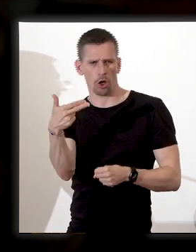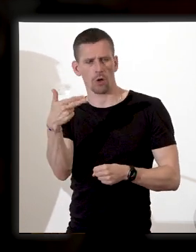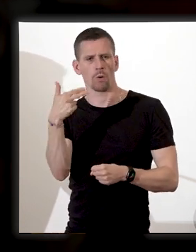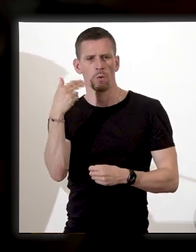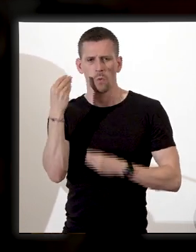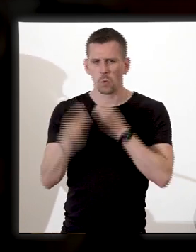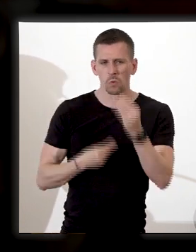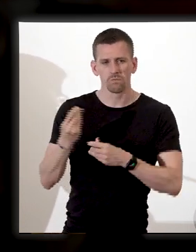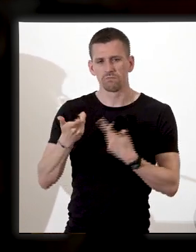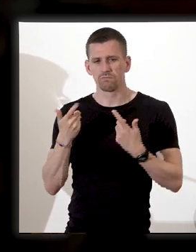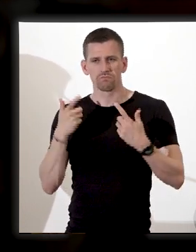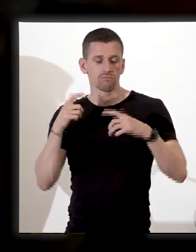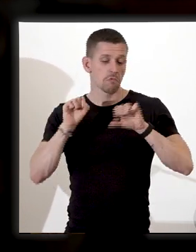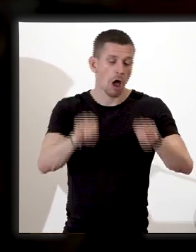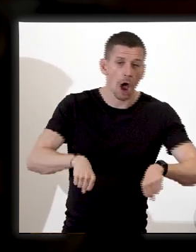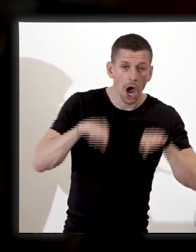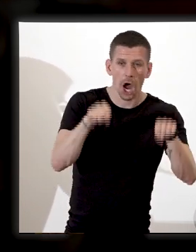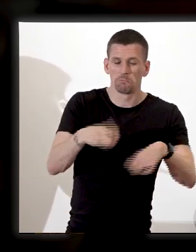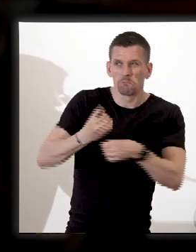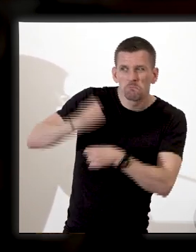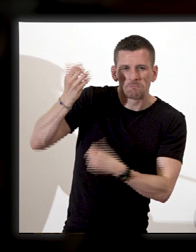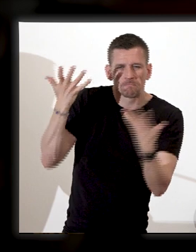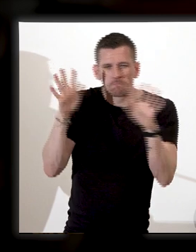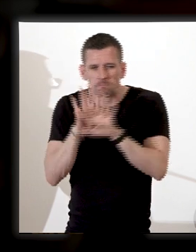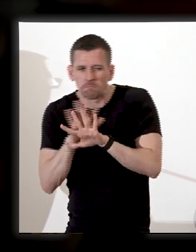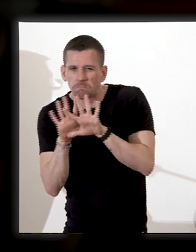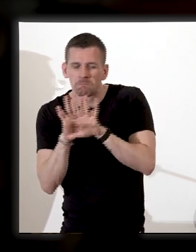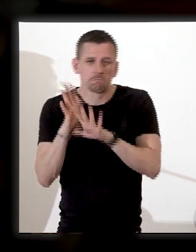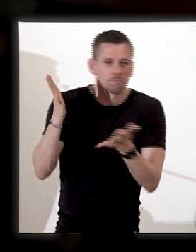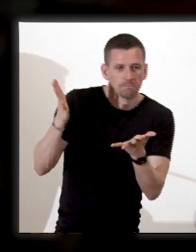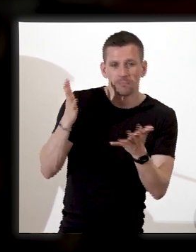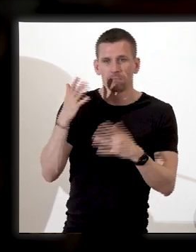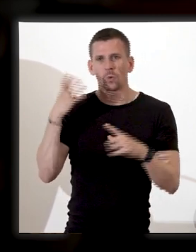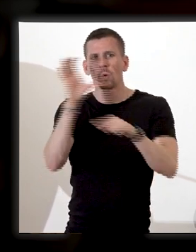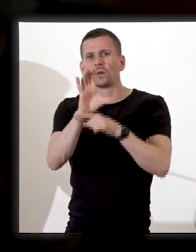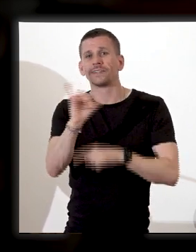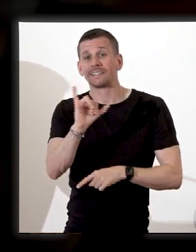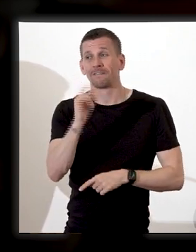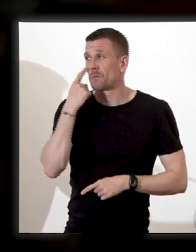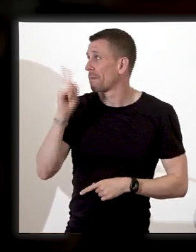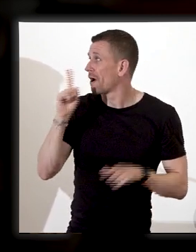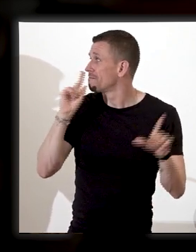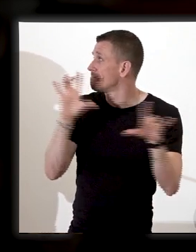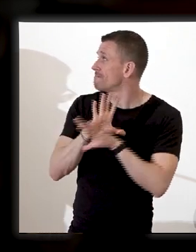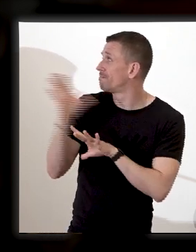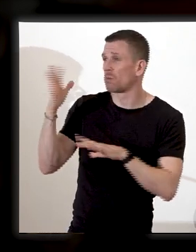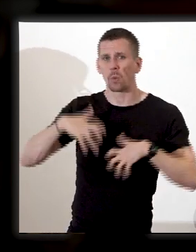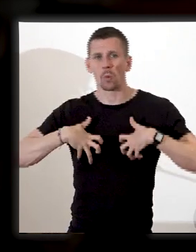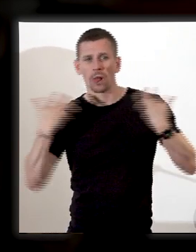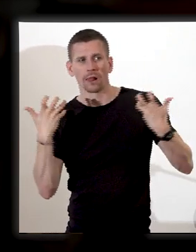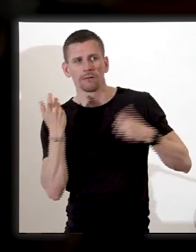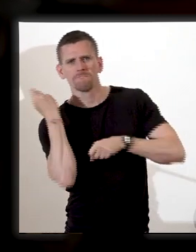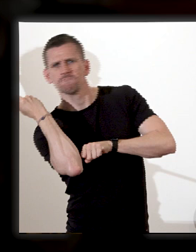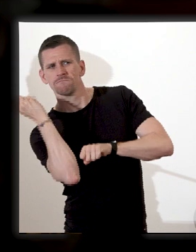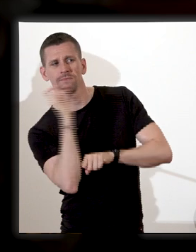un marin qui se trouve hors du champ. Au pied de ce personnage, des chaînes brisées. L'artiste nous présente